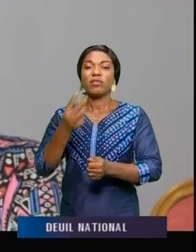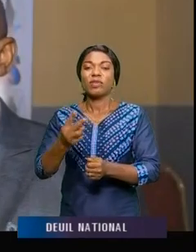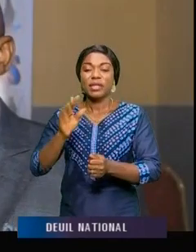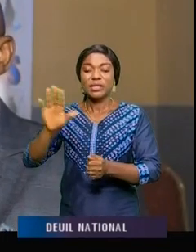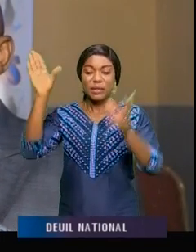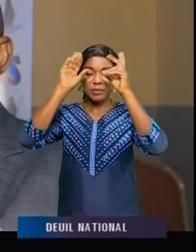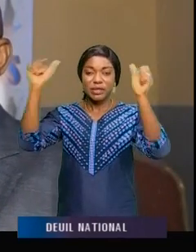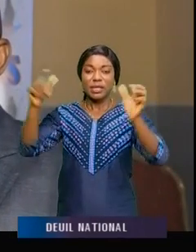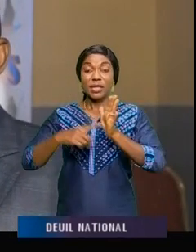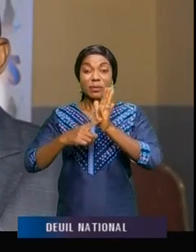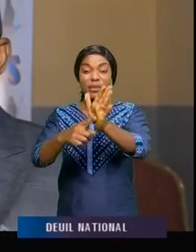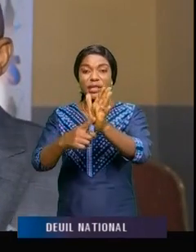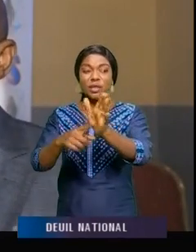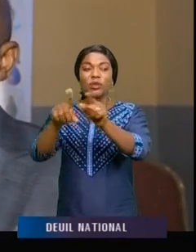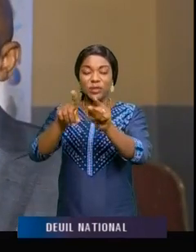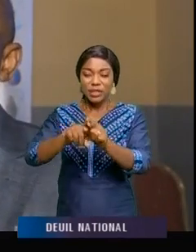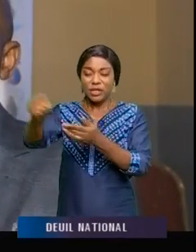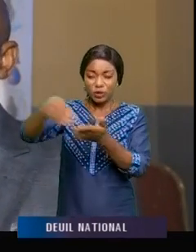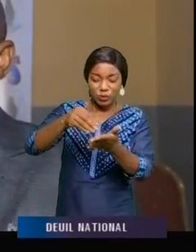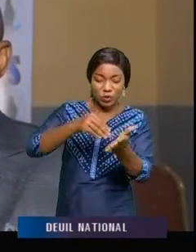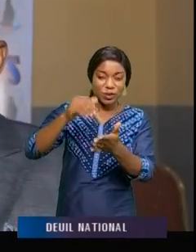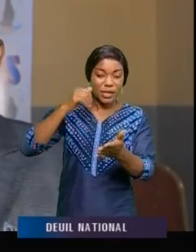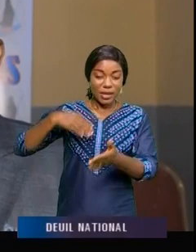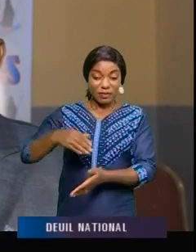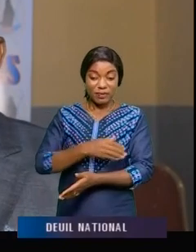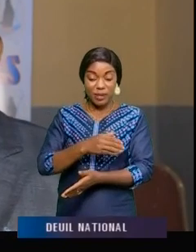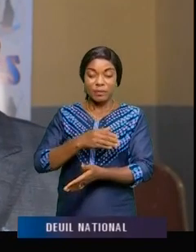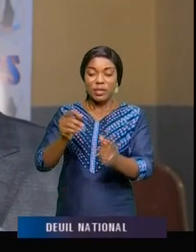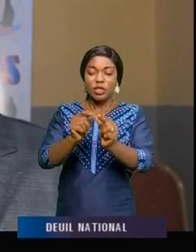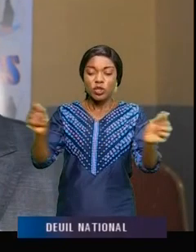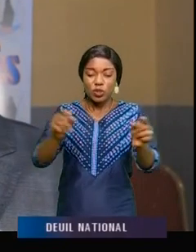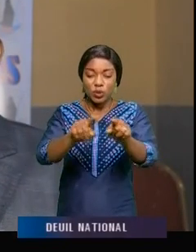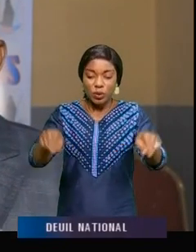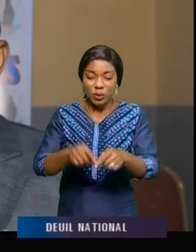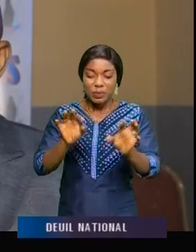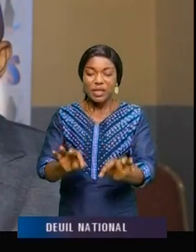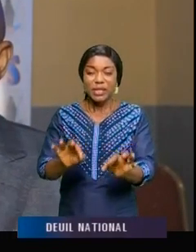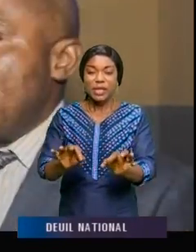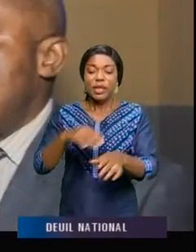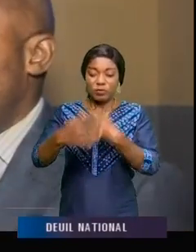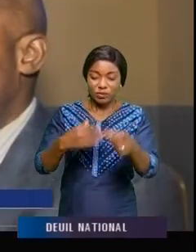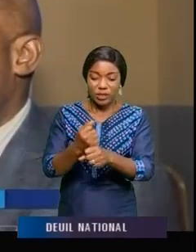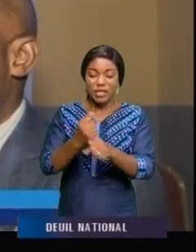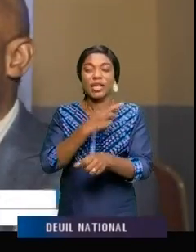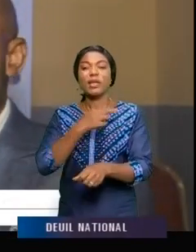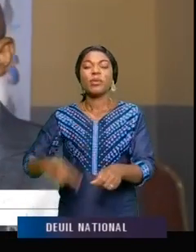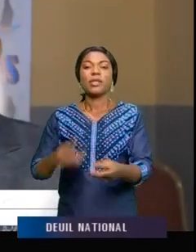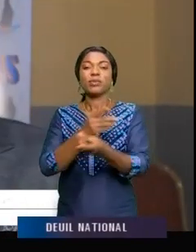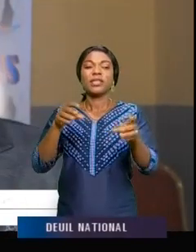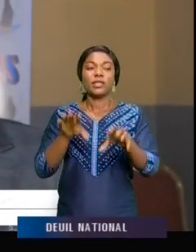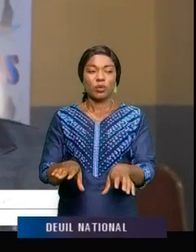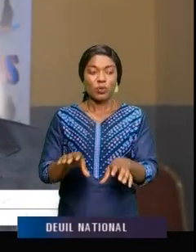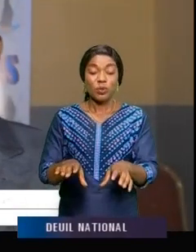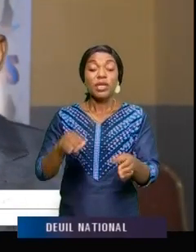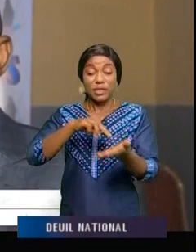qu'il est la contribution de la femme géomètre dans la profession en République démocratique du Congo. C'est quand même